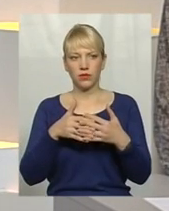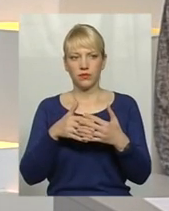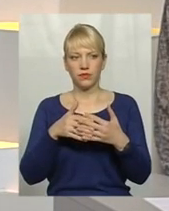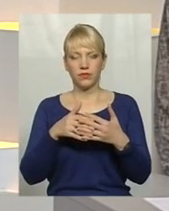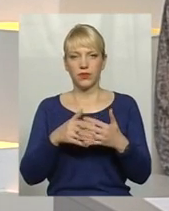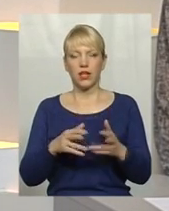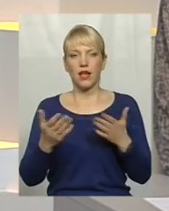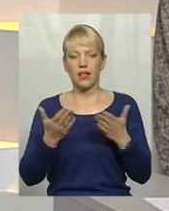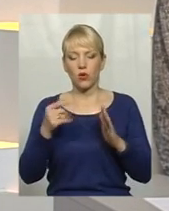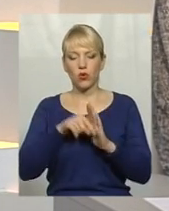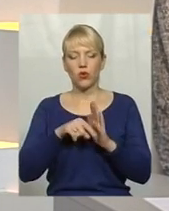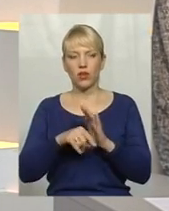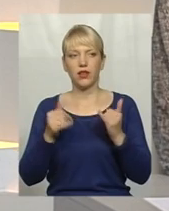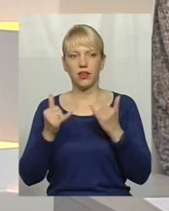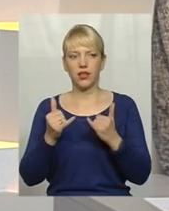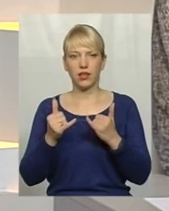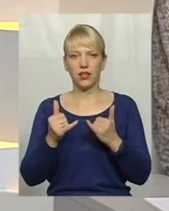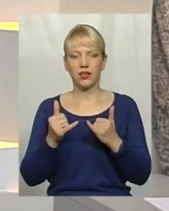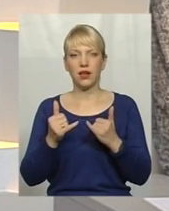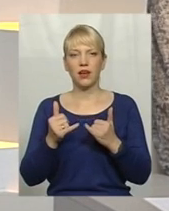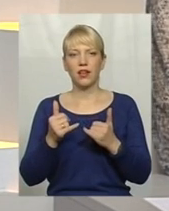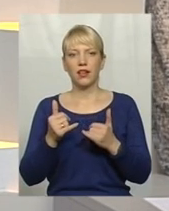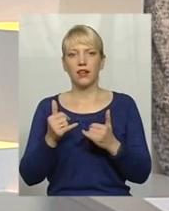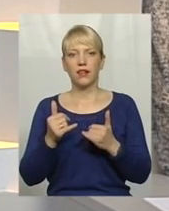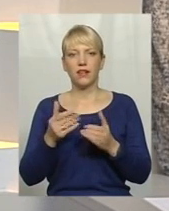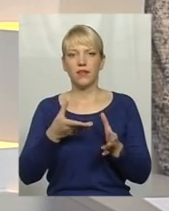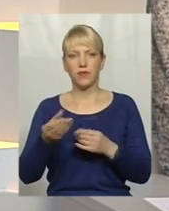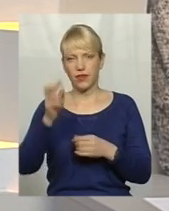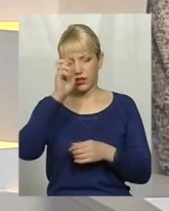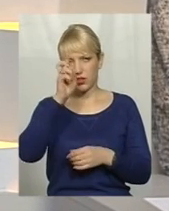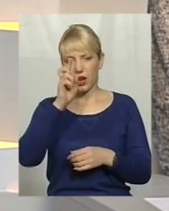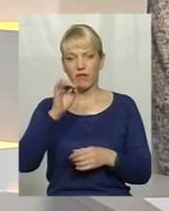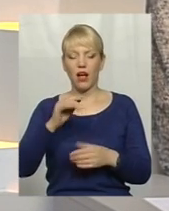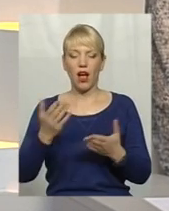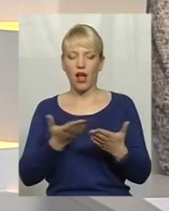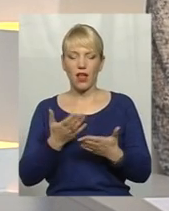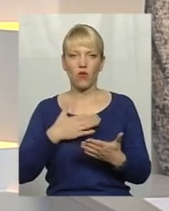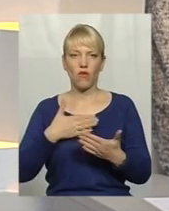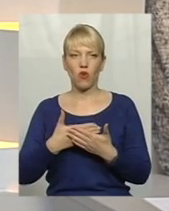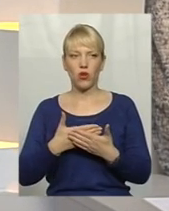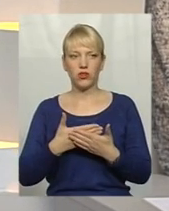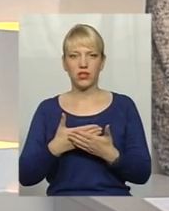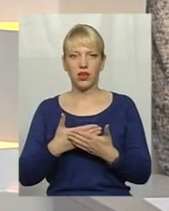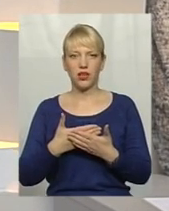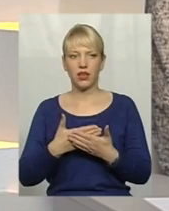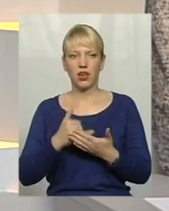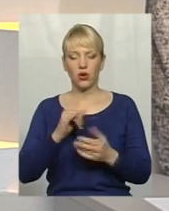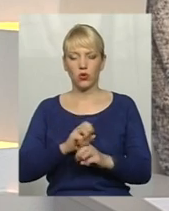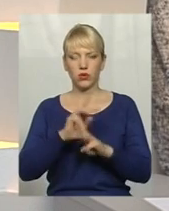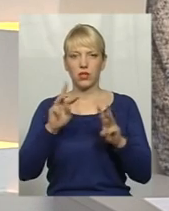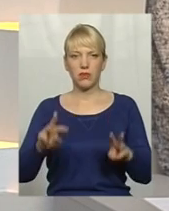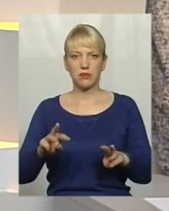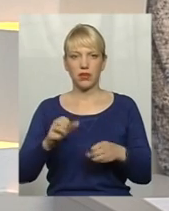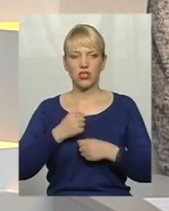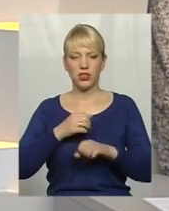Яку нині роль відіграє держава, а яку все-таки волонтери, громадські активісти у забезпеченні